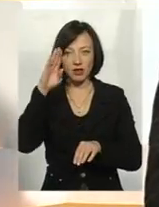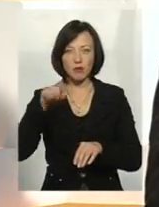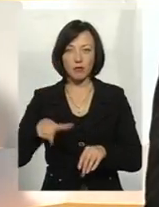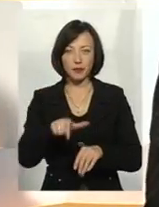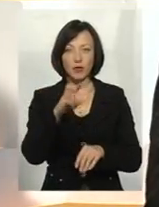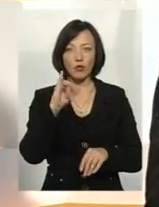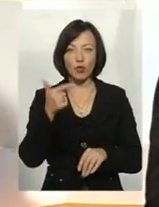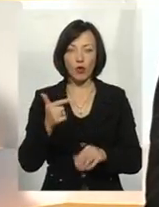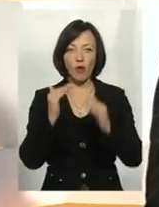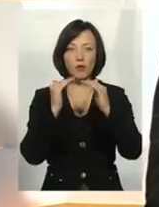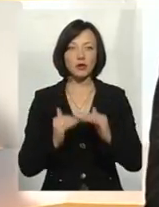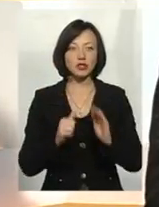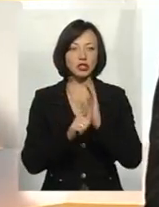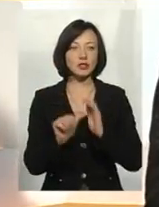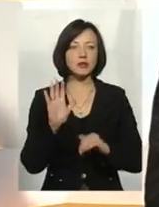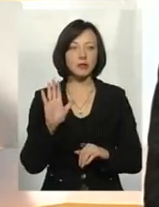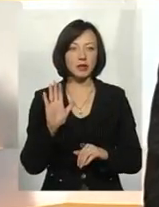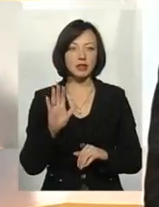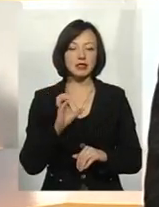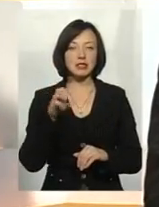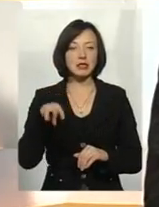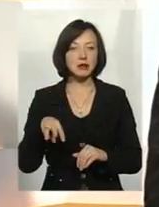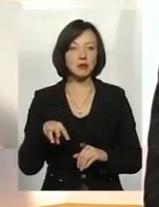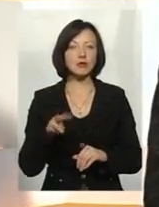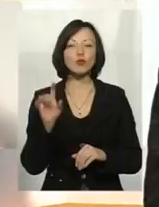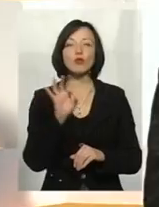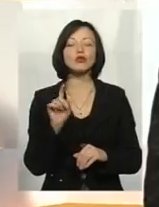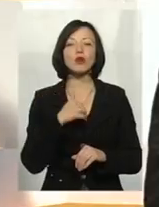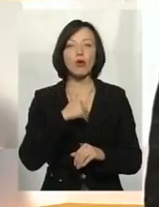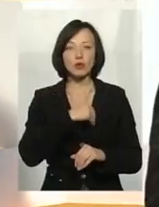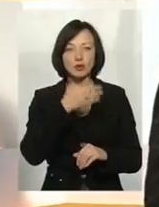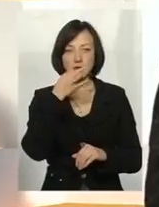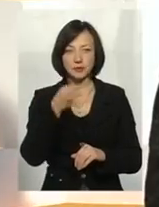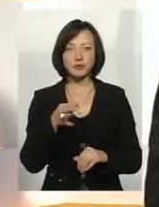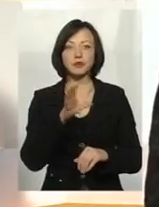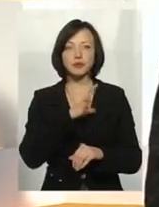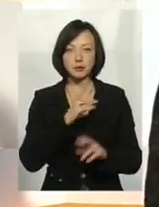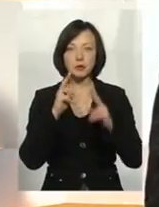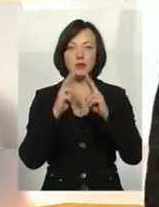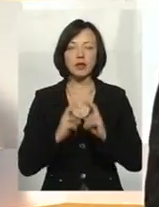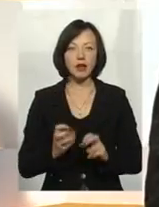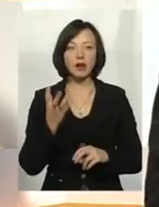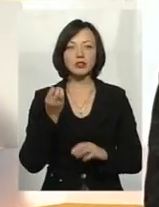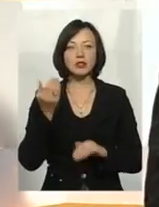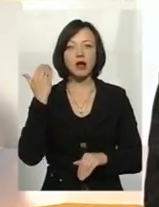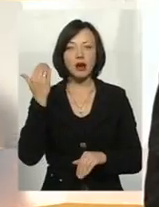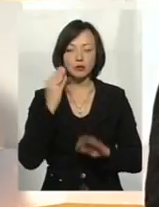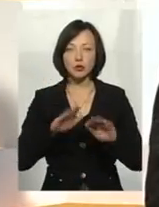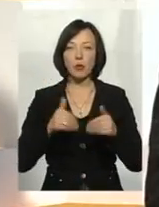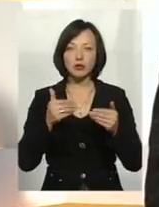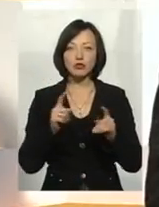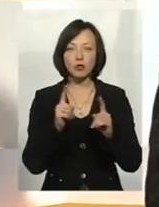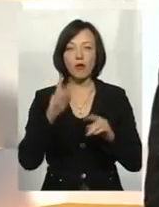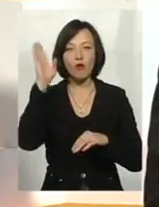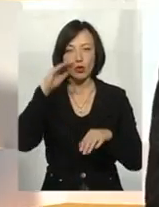на 65 сантиметрів. До чого я віду? Були і розглядалися ще зарані пропозиції, щоб